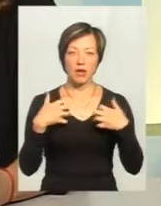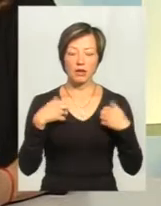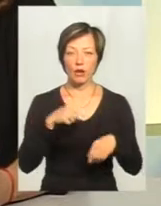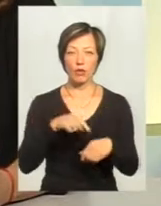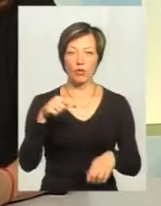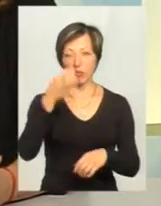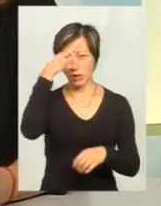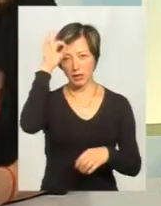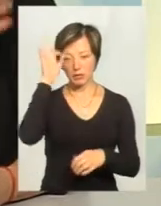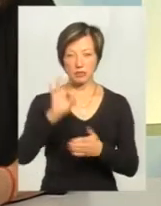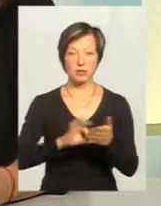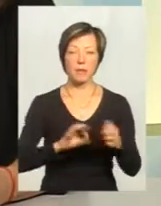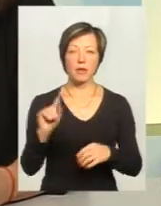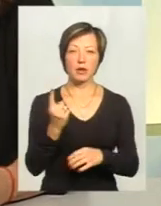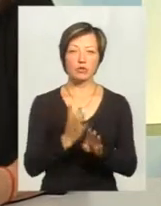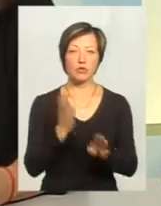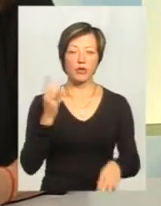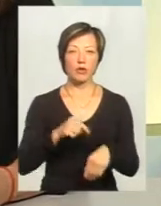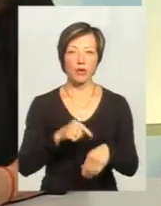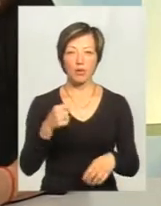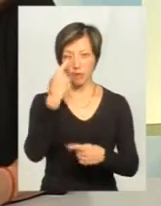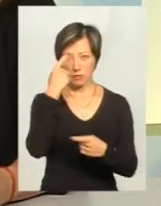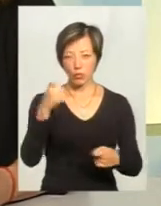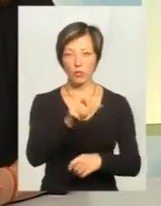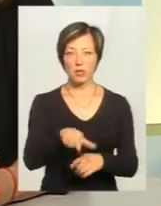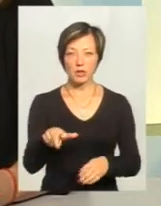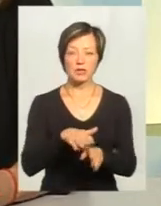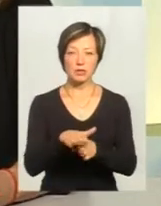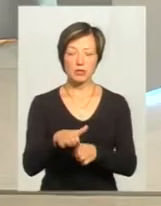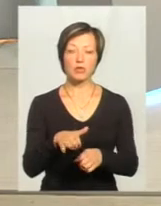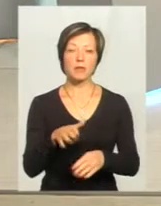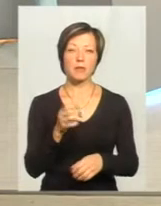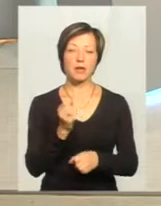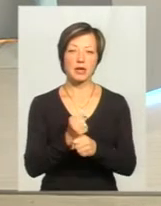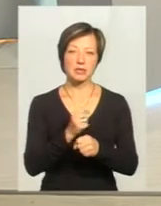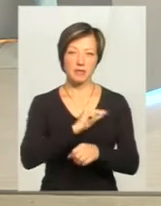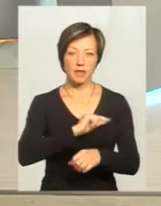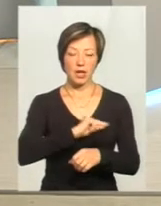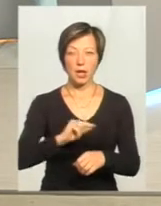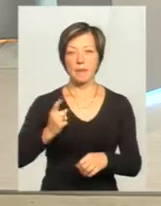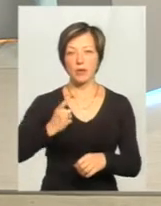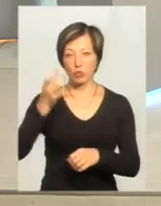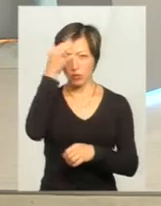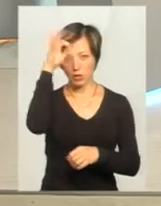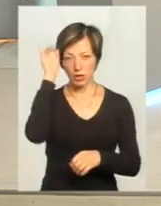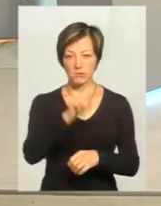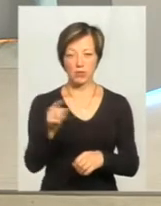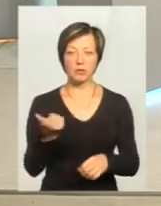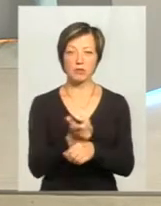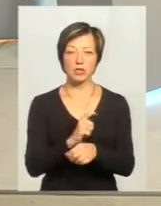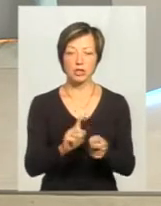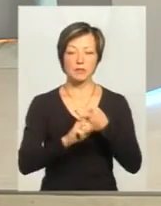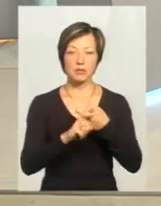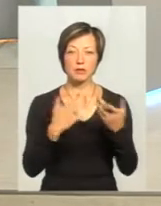першочергове реагування на повідомлення громадян здійснюють саме працівники патрульної поліції. В даному випадку вони більше тісно